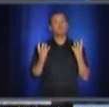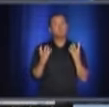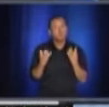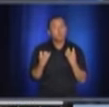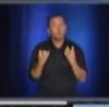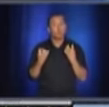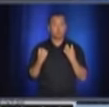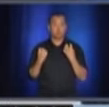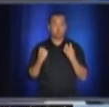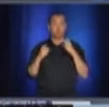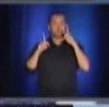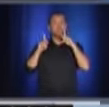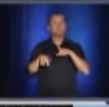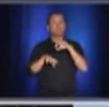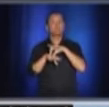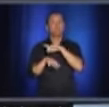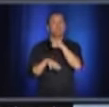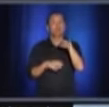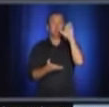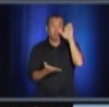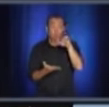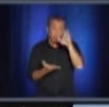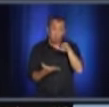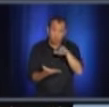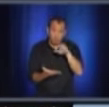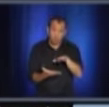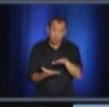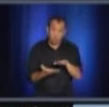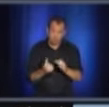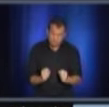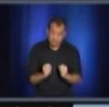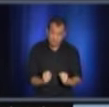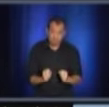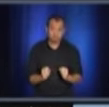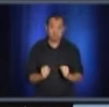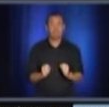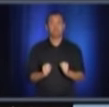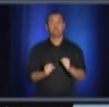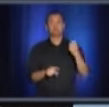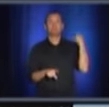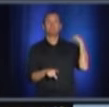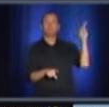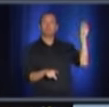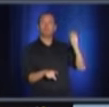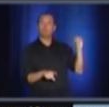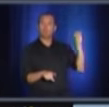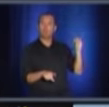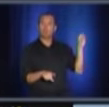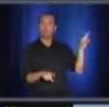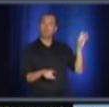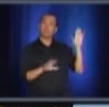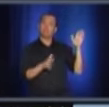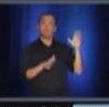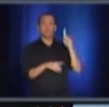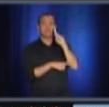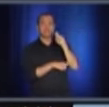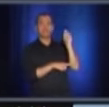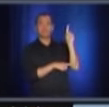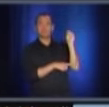Parce qu'on peut voir, regardez, l'Ontario, hier, était à peu près à 120 quelques cas.